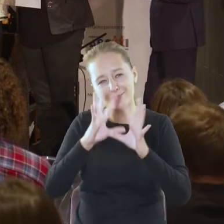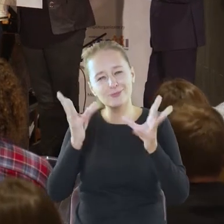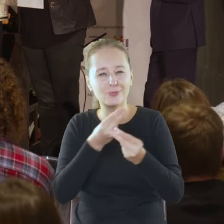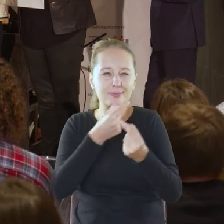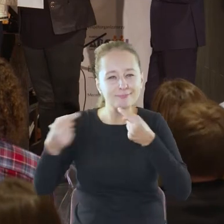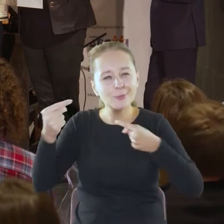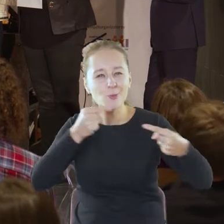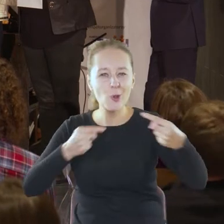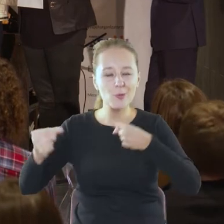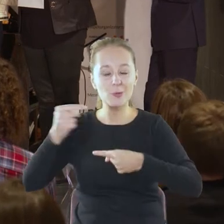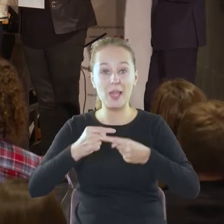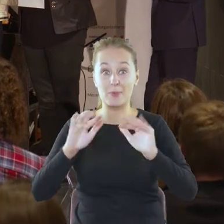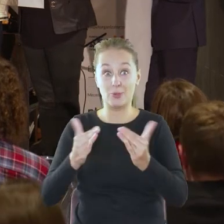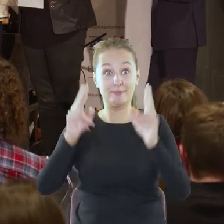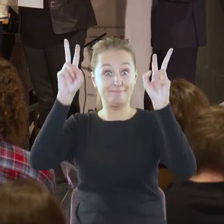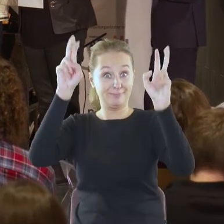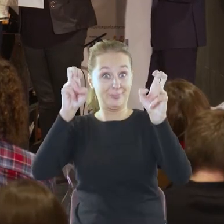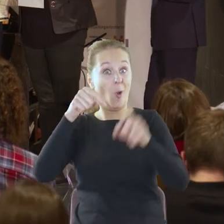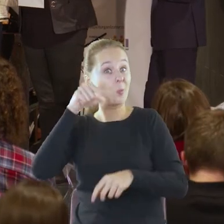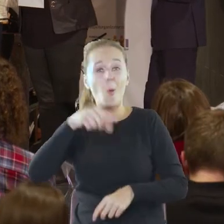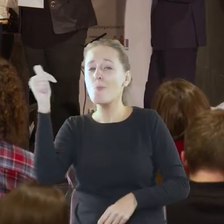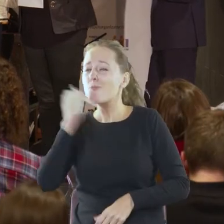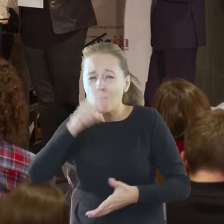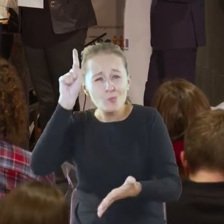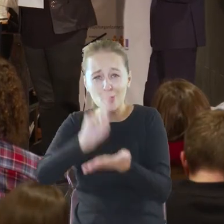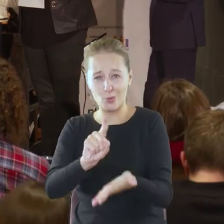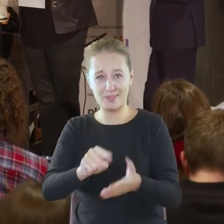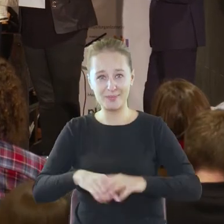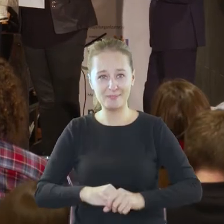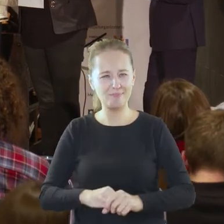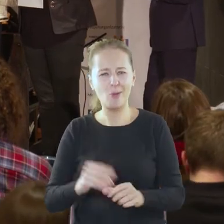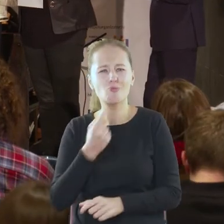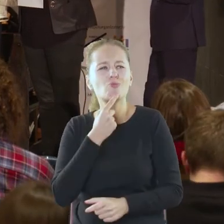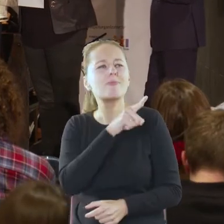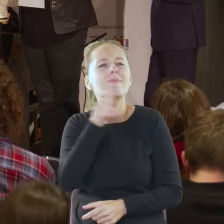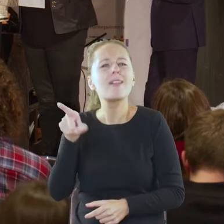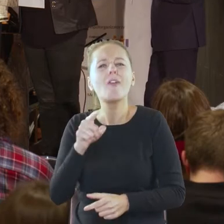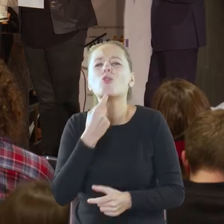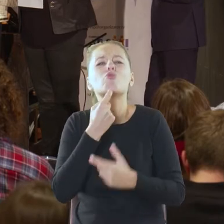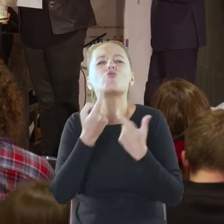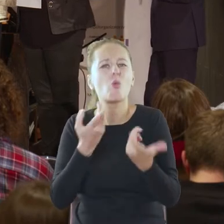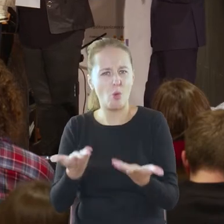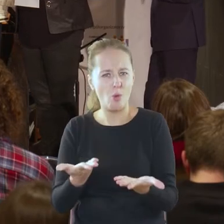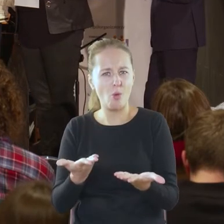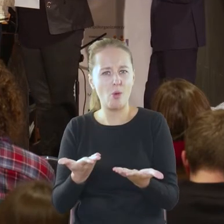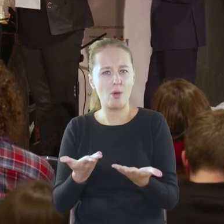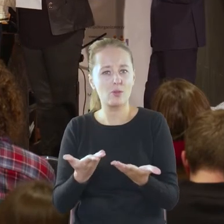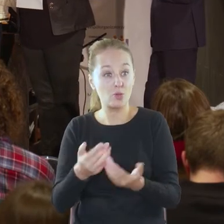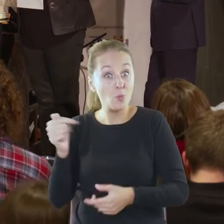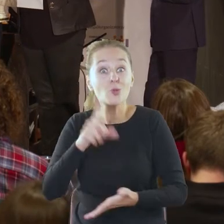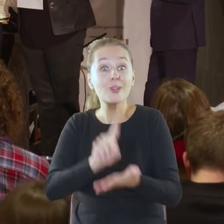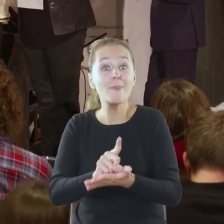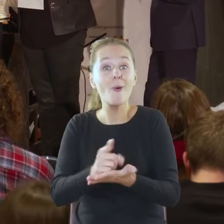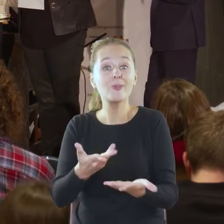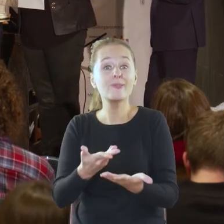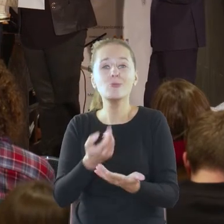skutecznie, mianowicie to się musi powieść. Co to dla Państwa znaczy, że to się musi powieść w tym